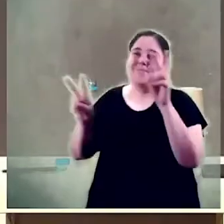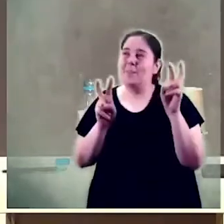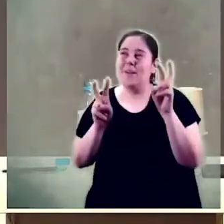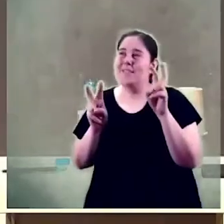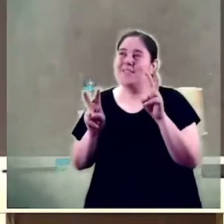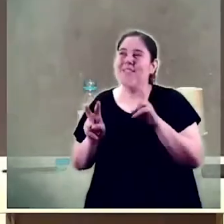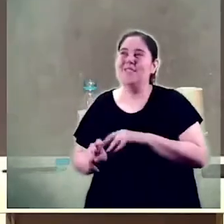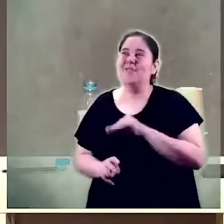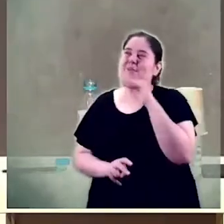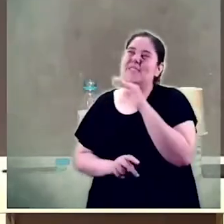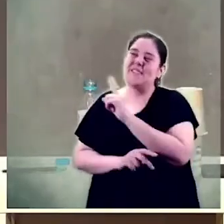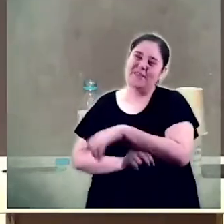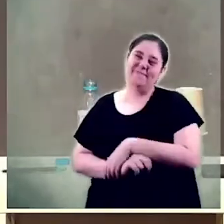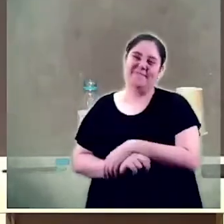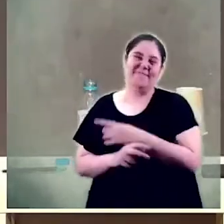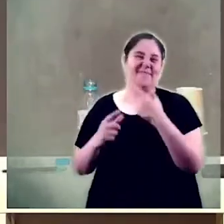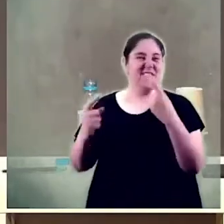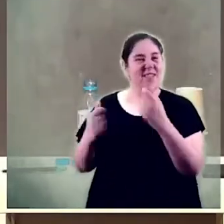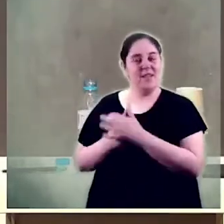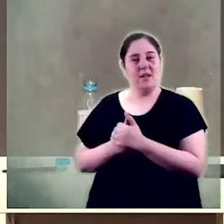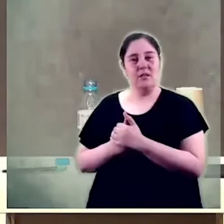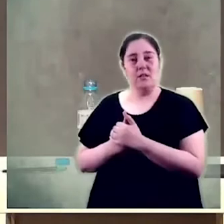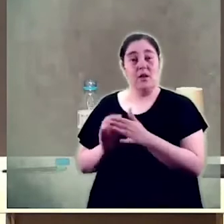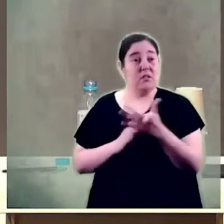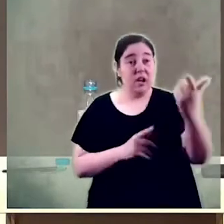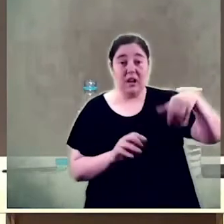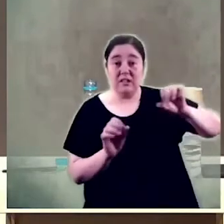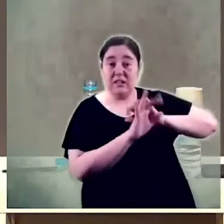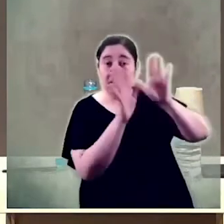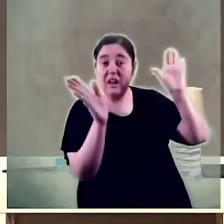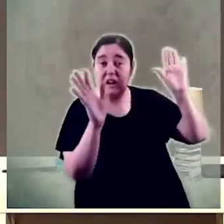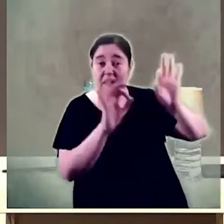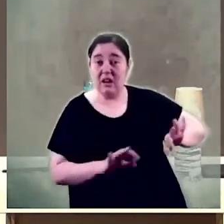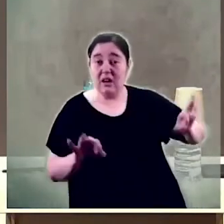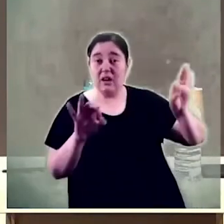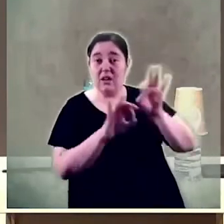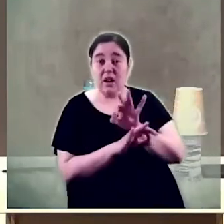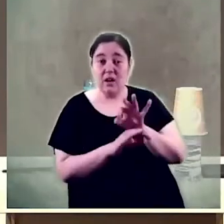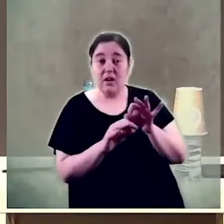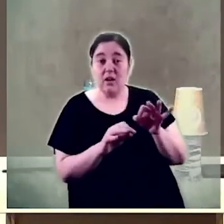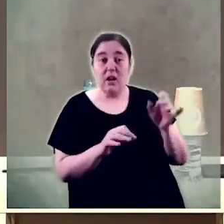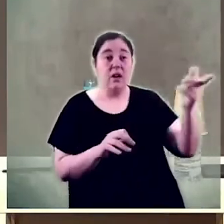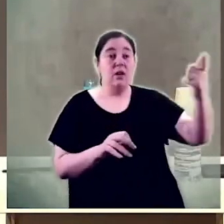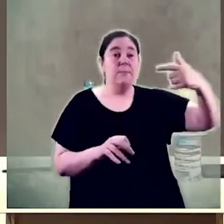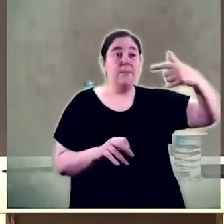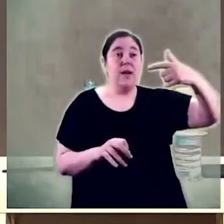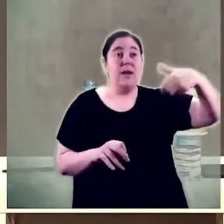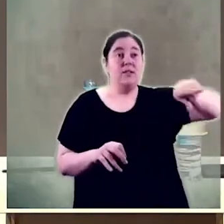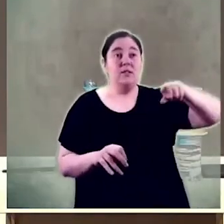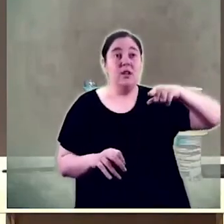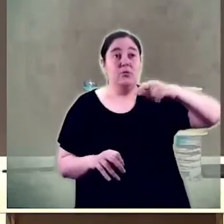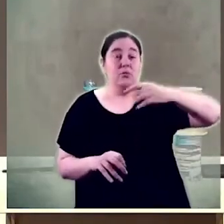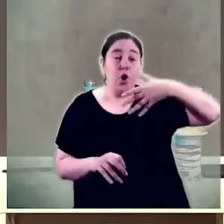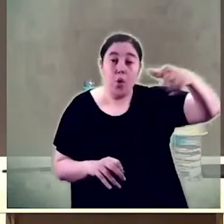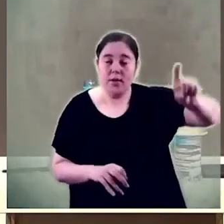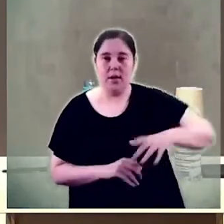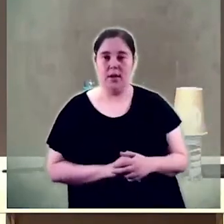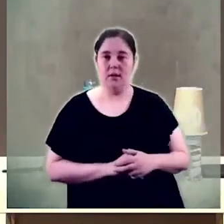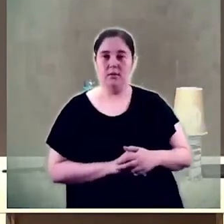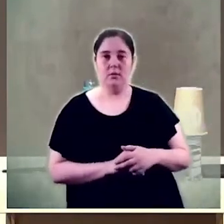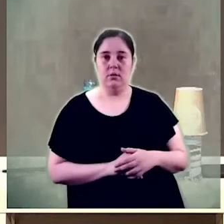de reproducció o sigui no tenien clar res no entenien el que buscaven era canviar